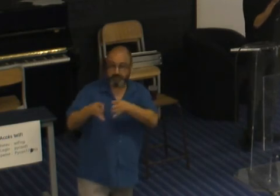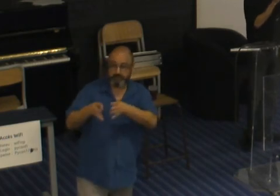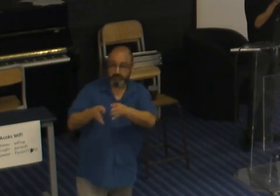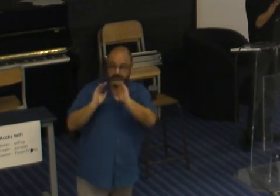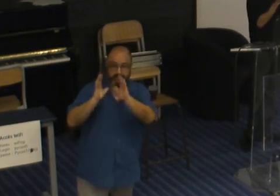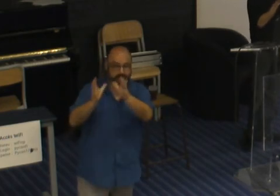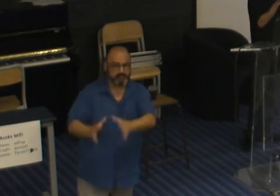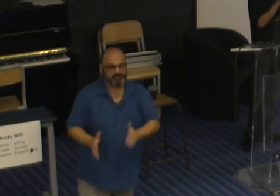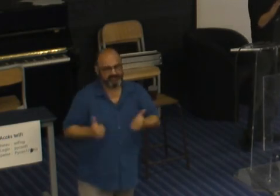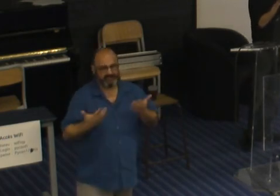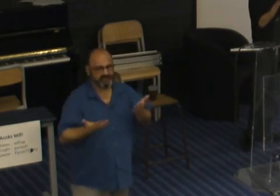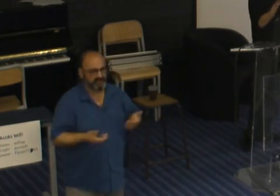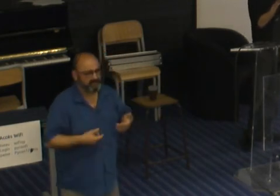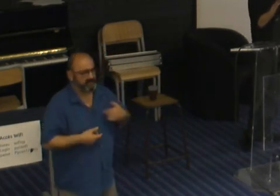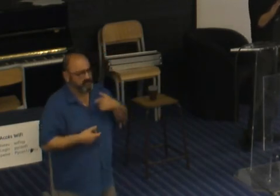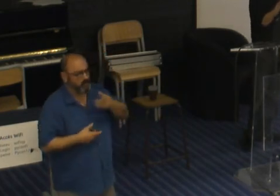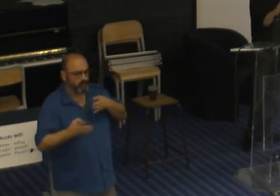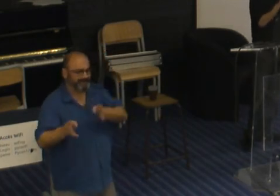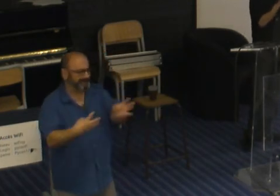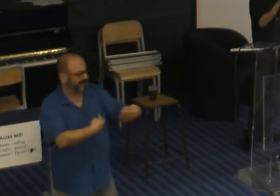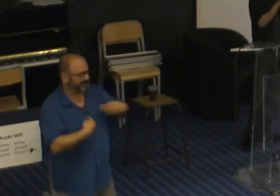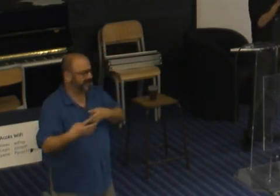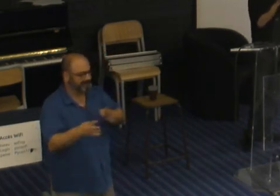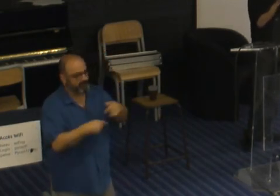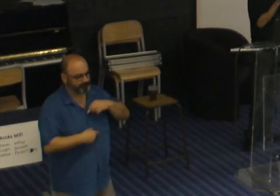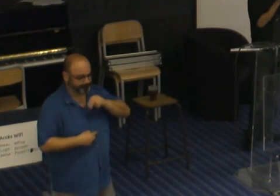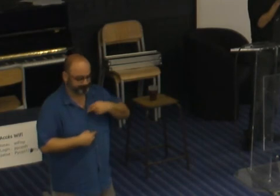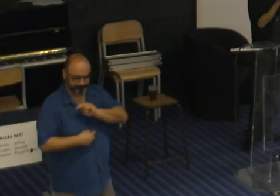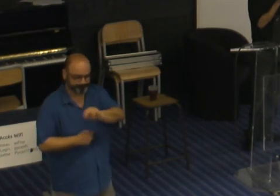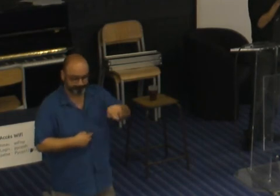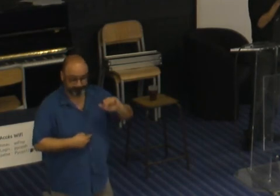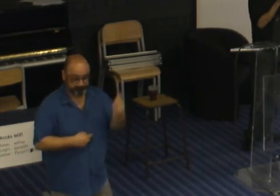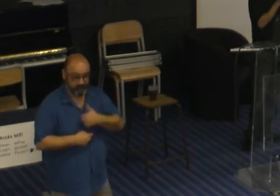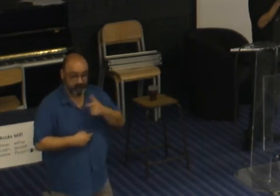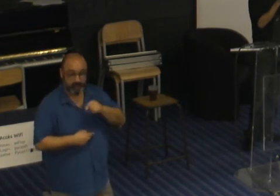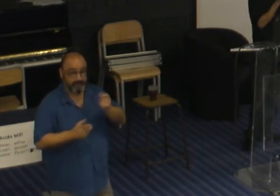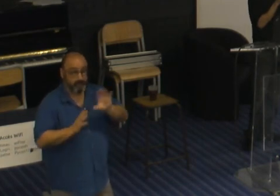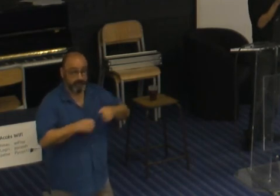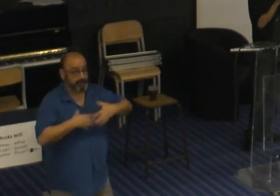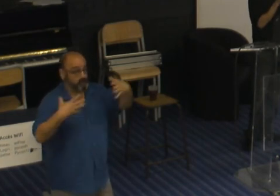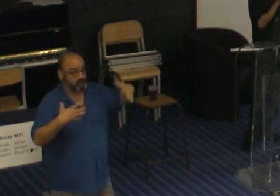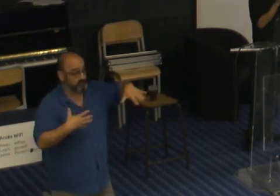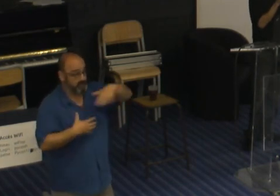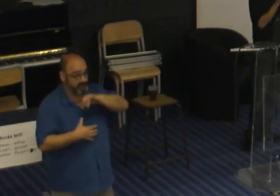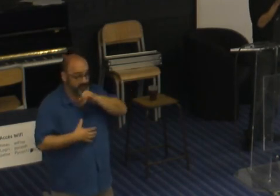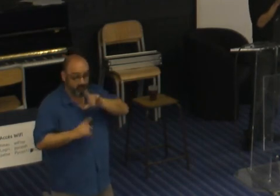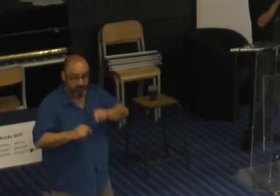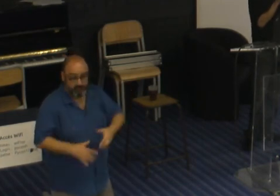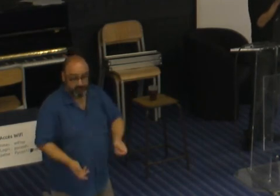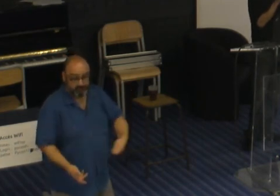personnes et que du coup bah on apprend à rire de chacun parce que oui entre guillemets même la majorité on a tous des défauts en fait